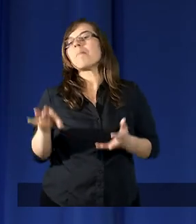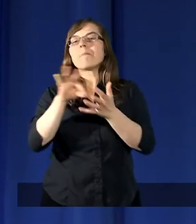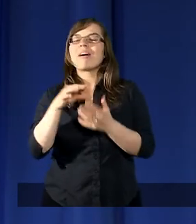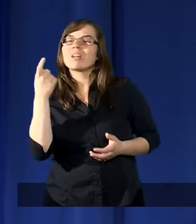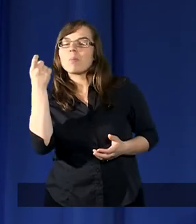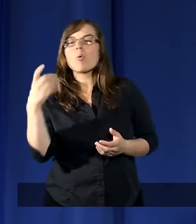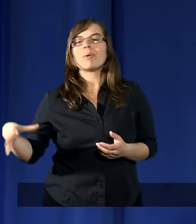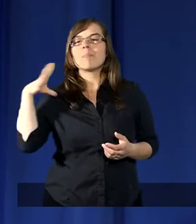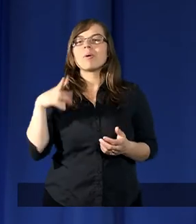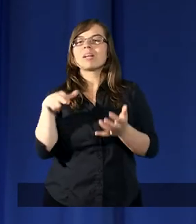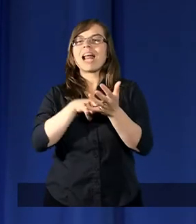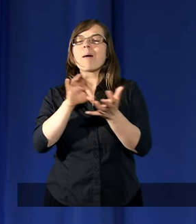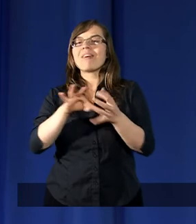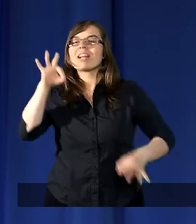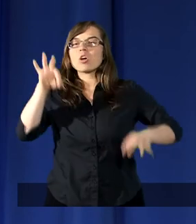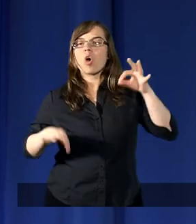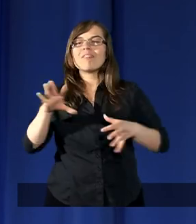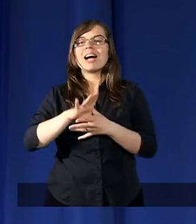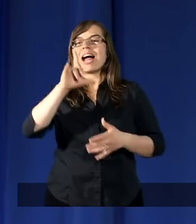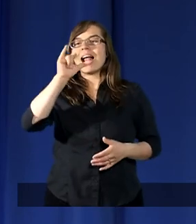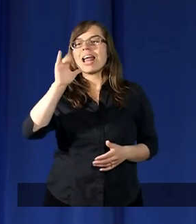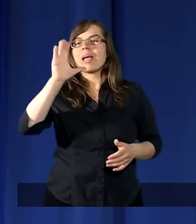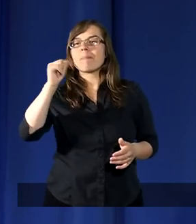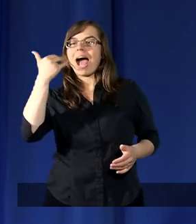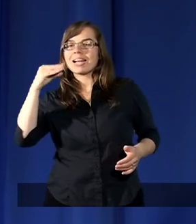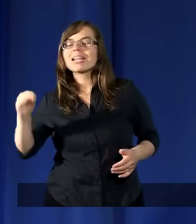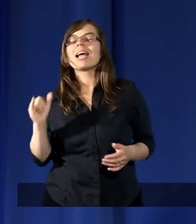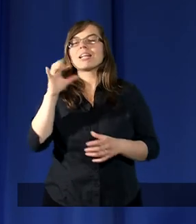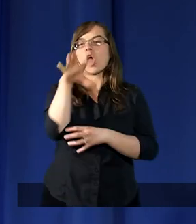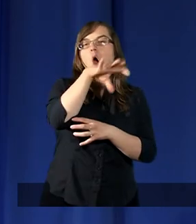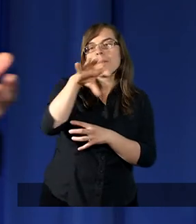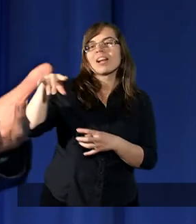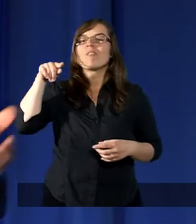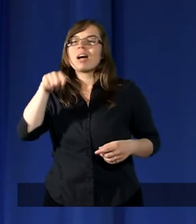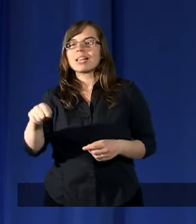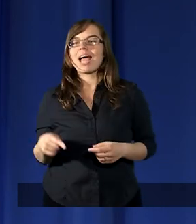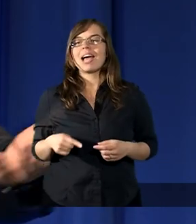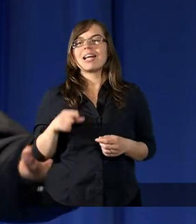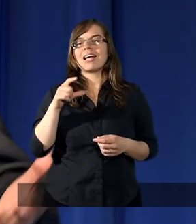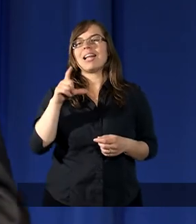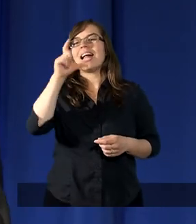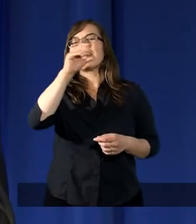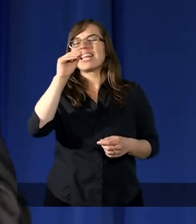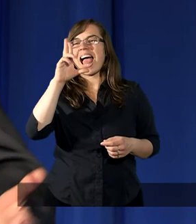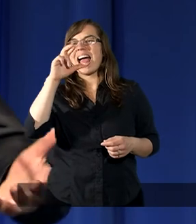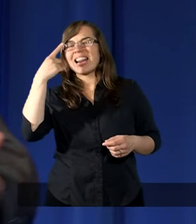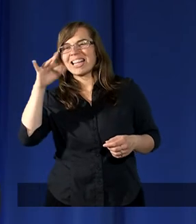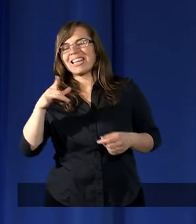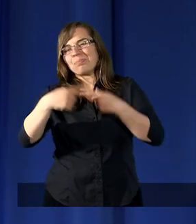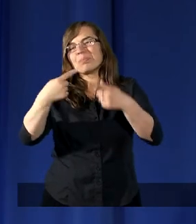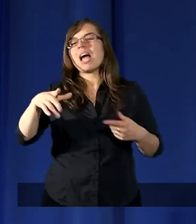byłem na pewnej konferencji w Libanie no i obserwowałem te cedry libańskie,